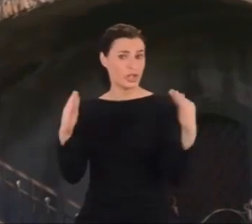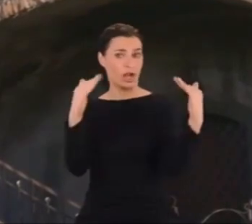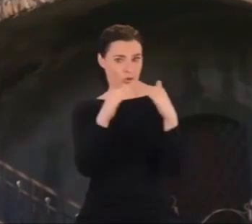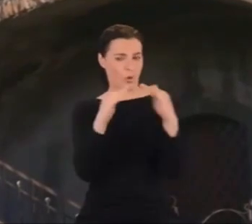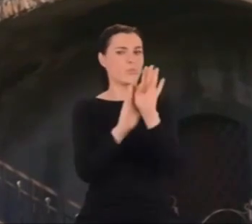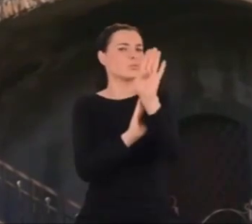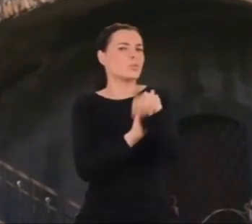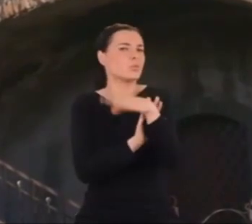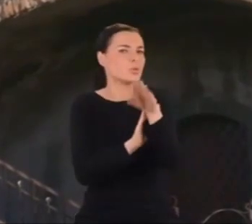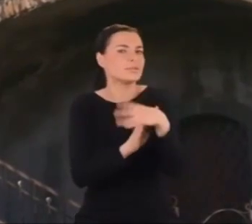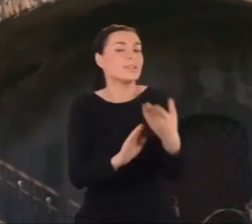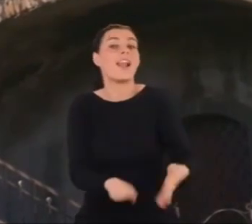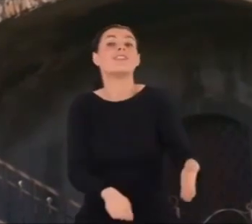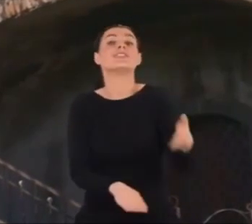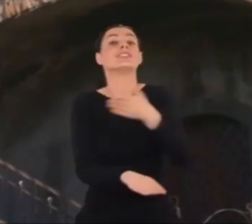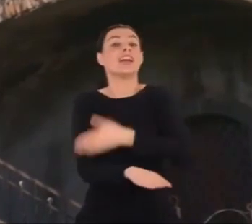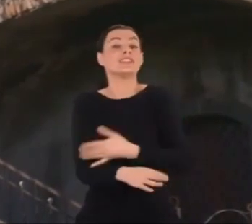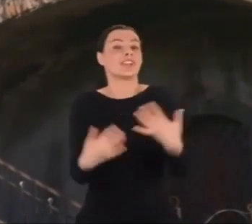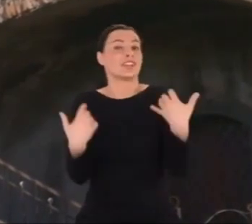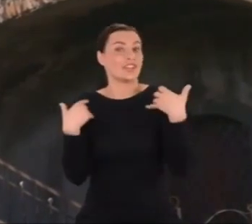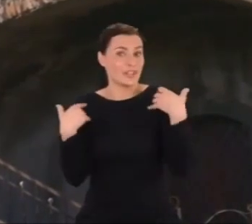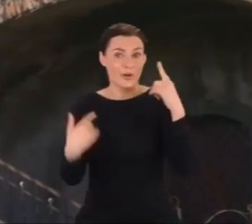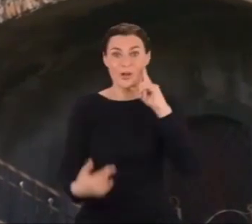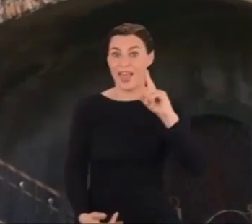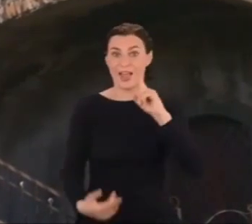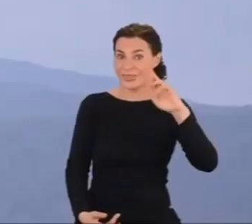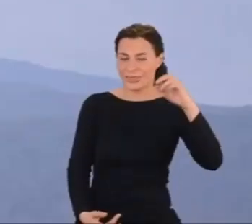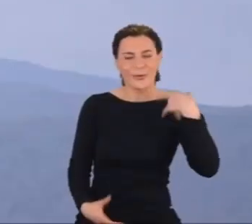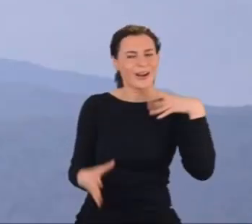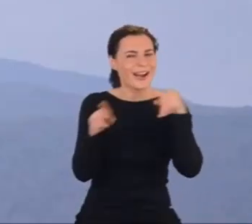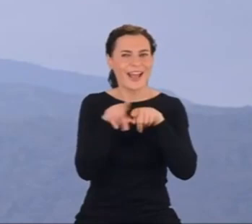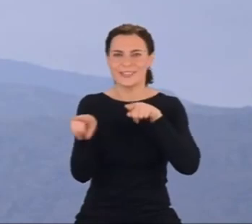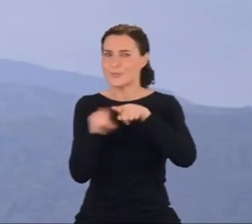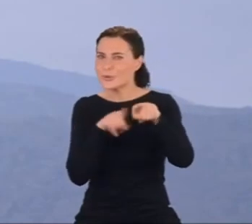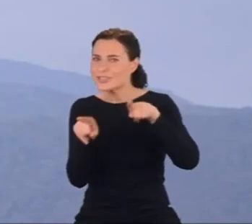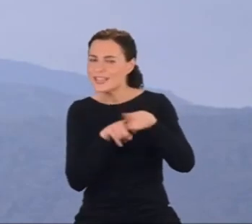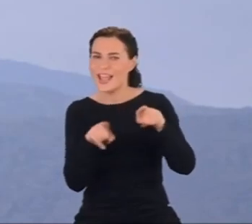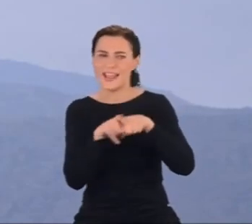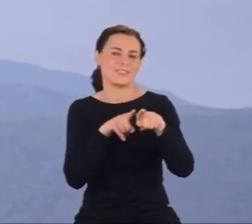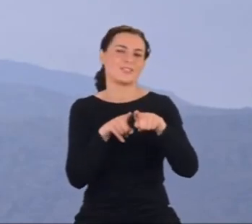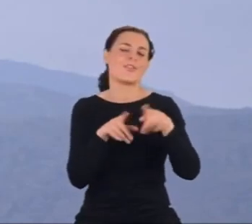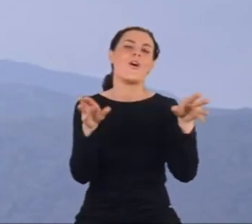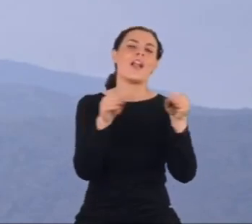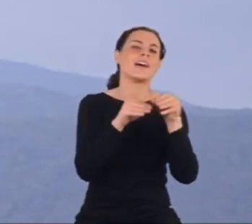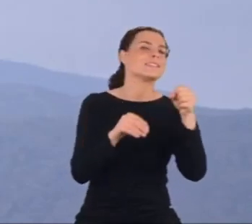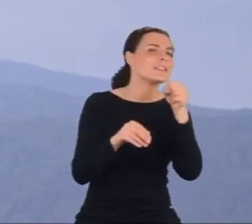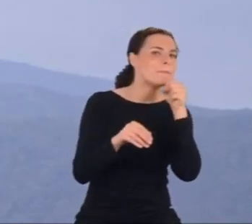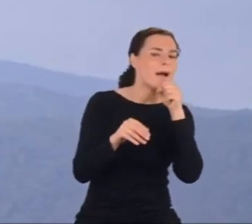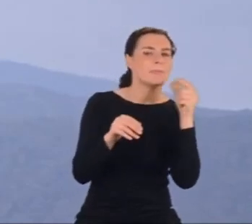wtedy pewnie było tu tłoczno. Ettore z rodzeństwem, z babcią i resztą rodziny.